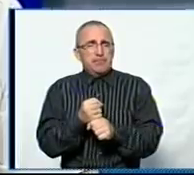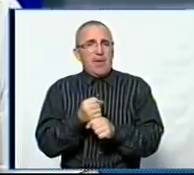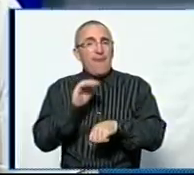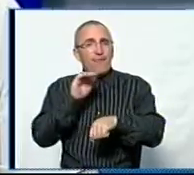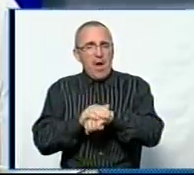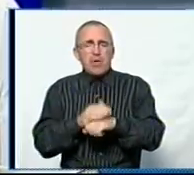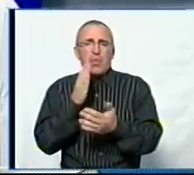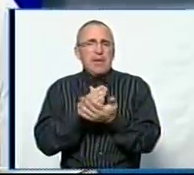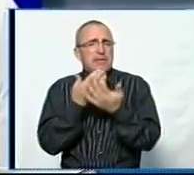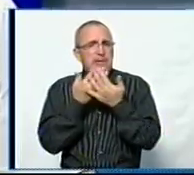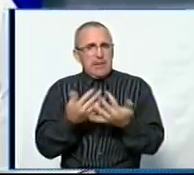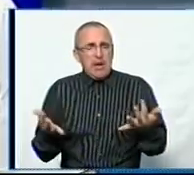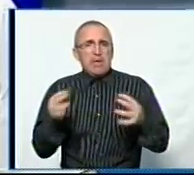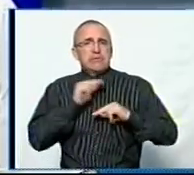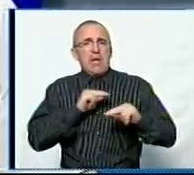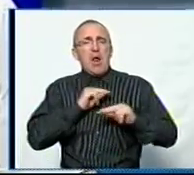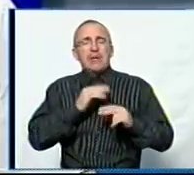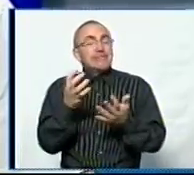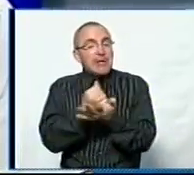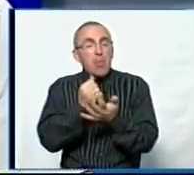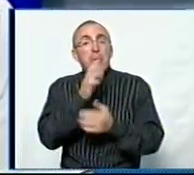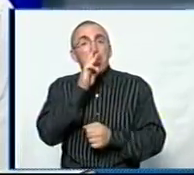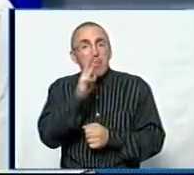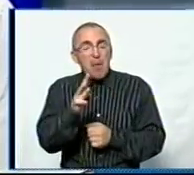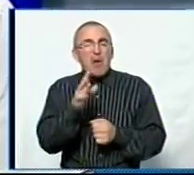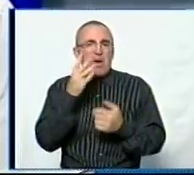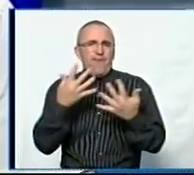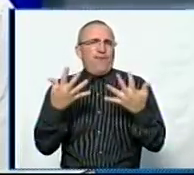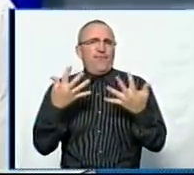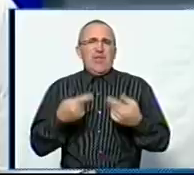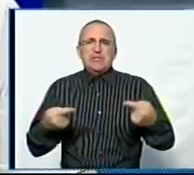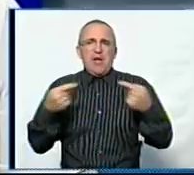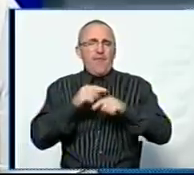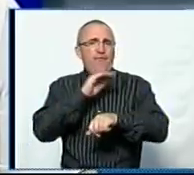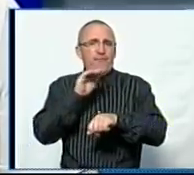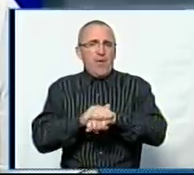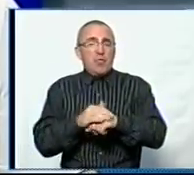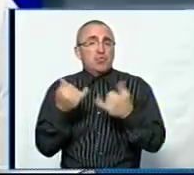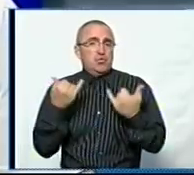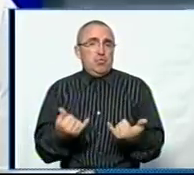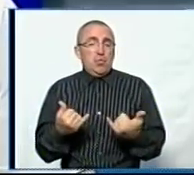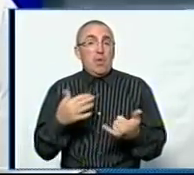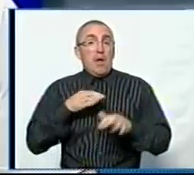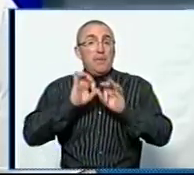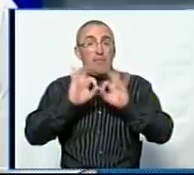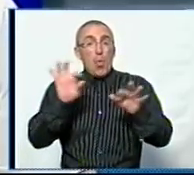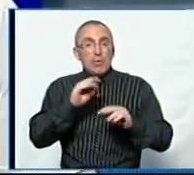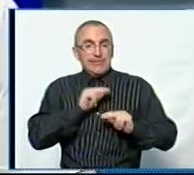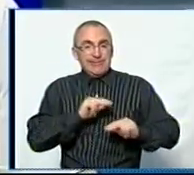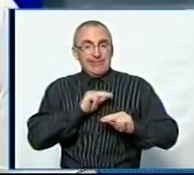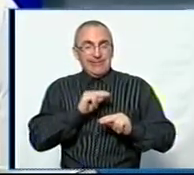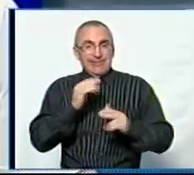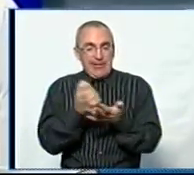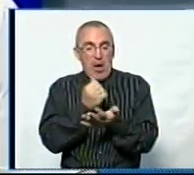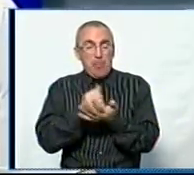є різні, і заробітна плата, мабуть, визначальним фактором є на сьогодні. Якщо ми говоримо про заробітну плату